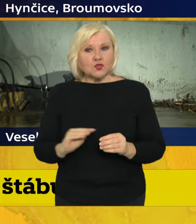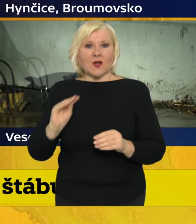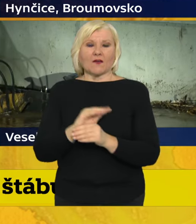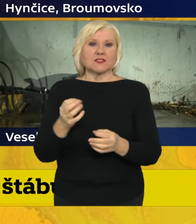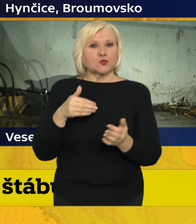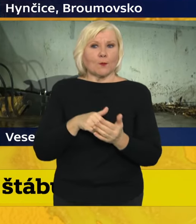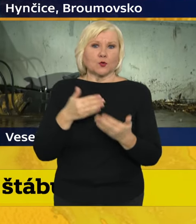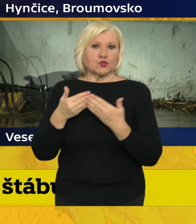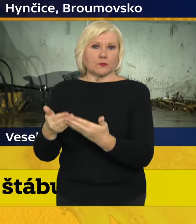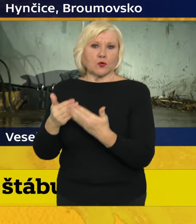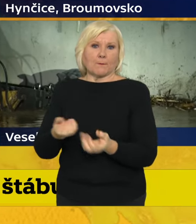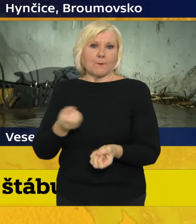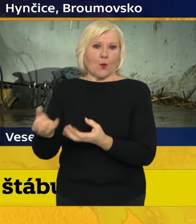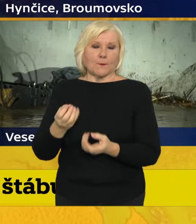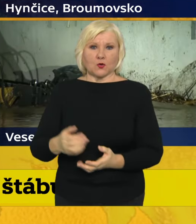Děkuju.